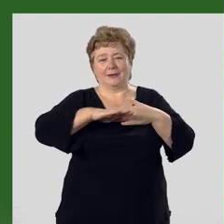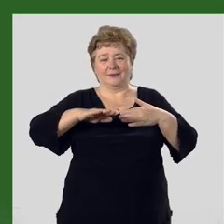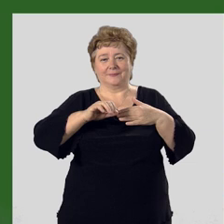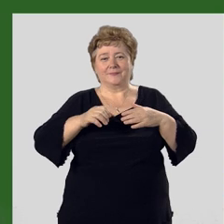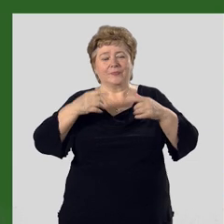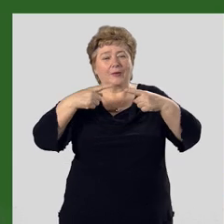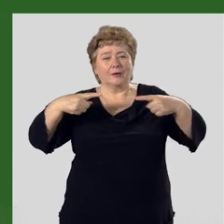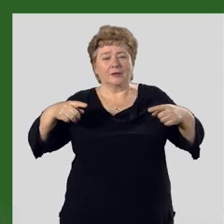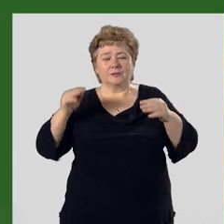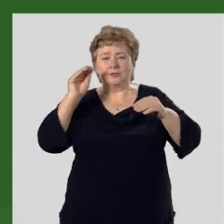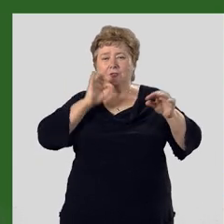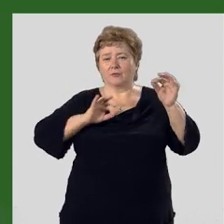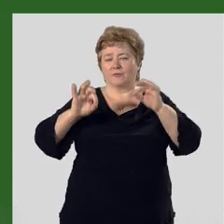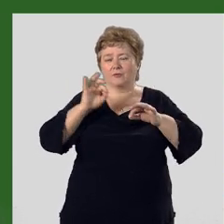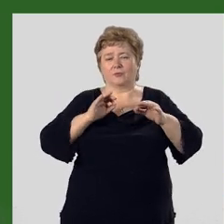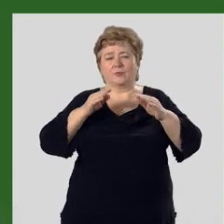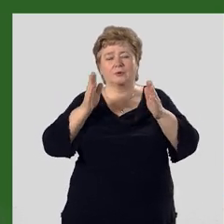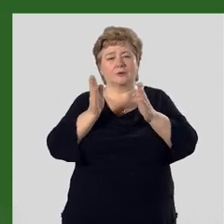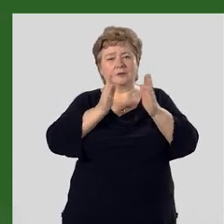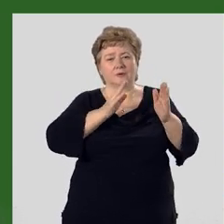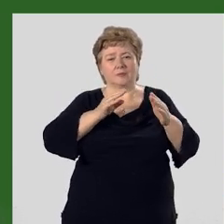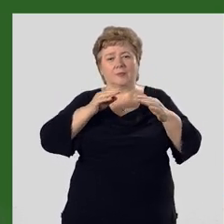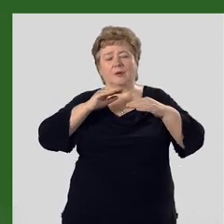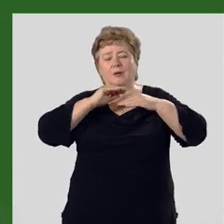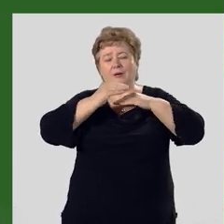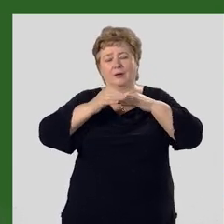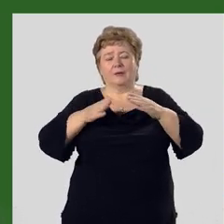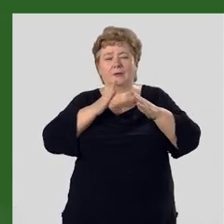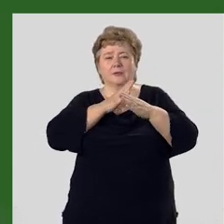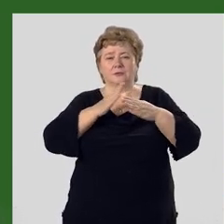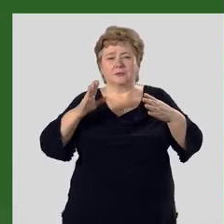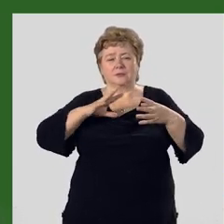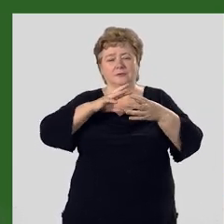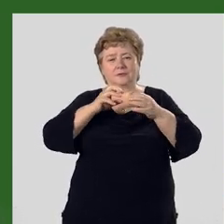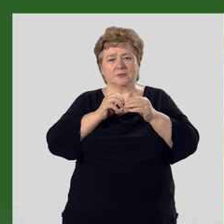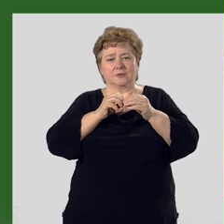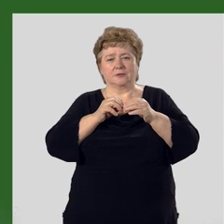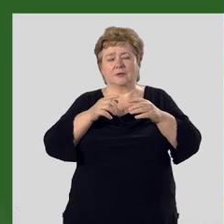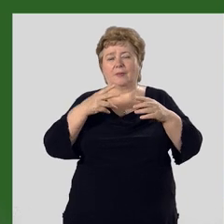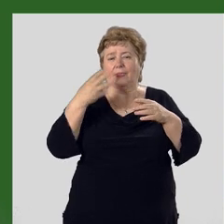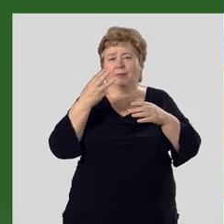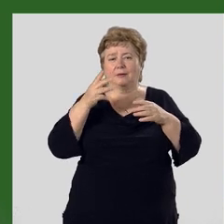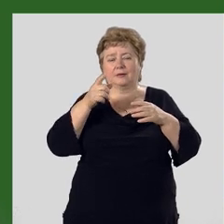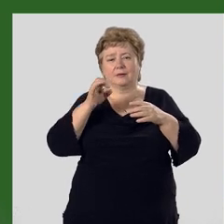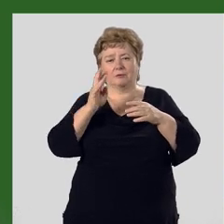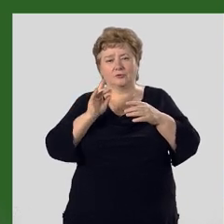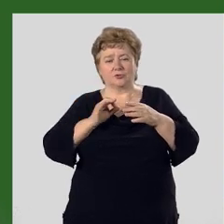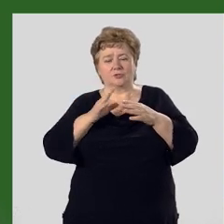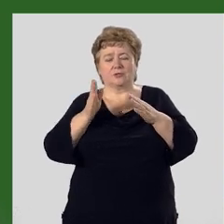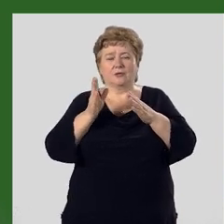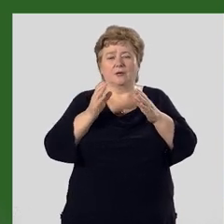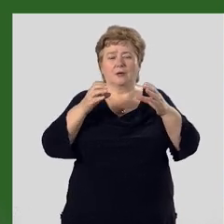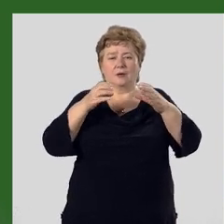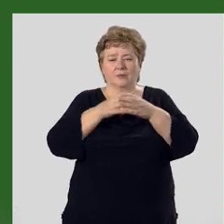Различные формы и типы рельефа в целом подразделяются на три генетические объединения.